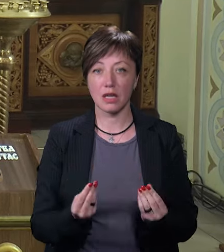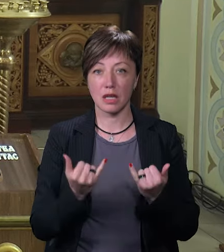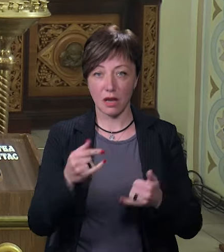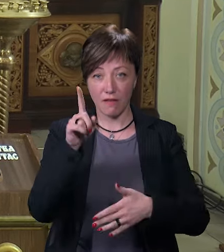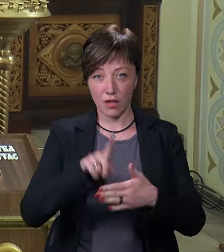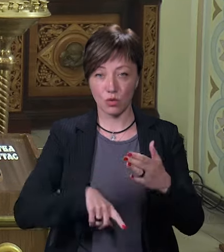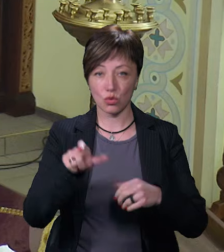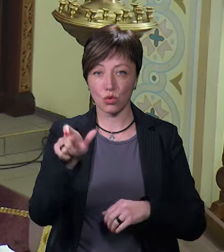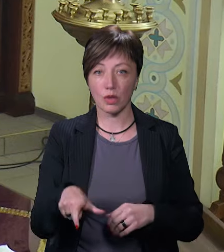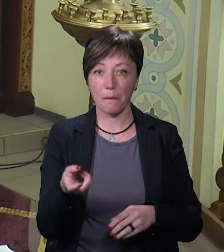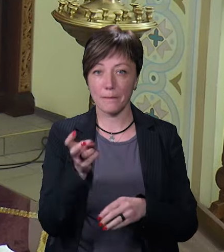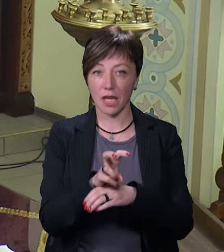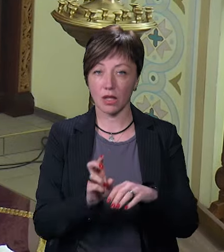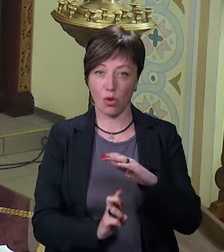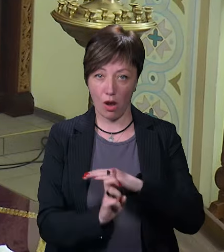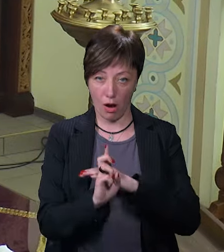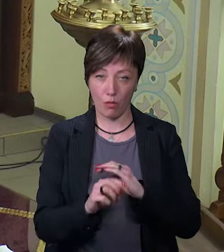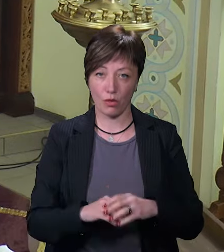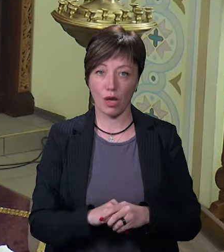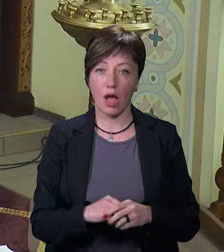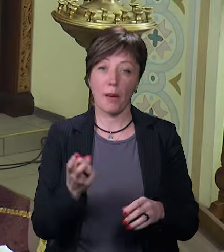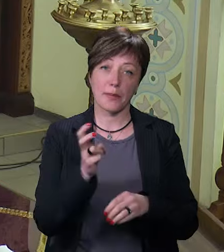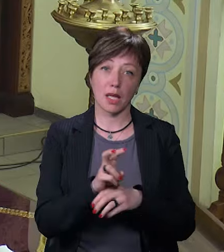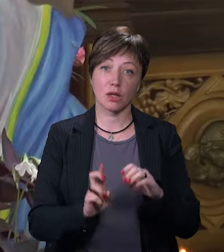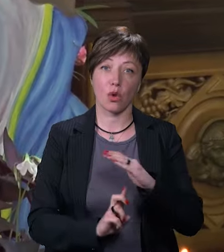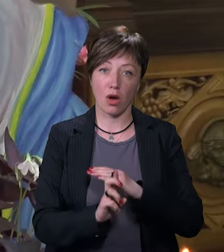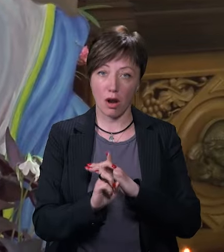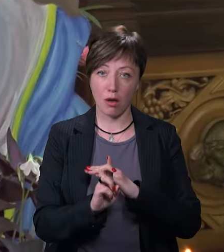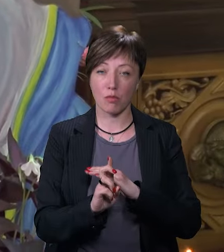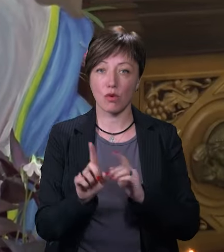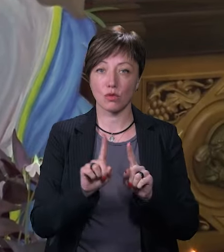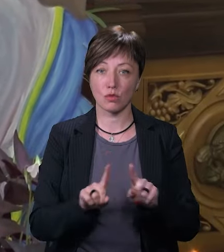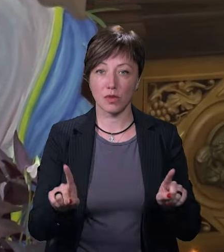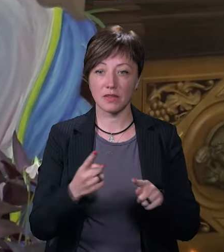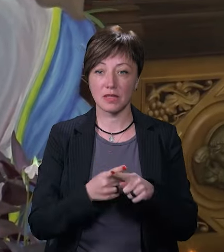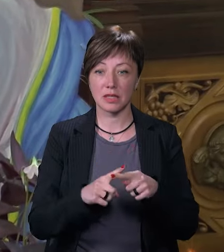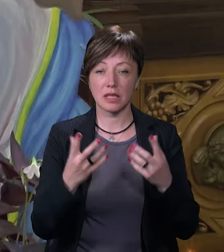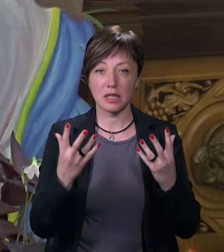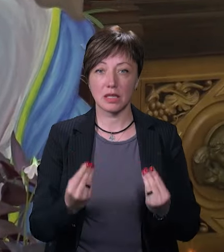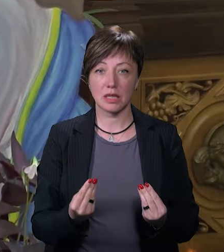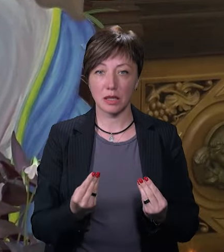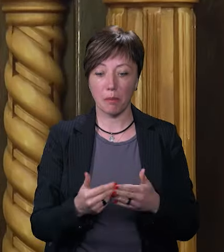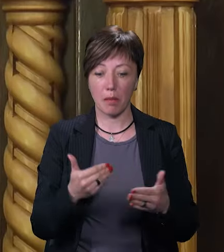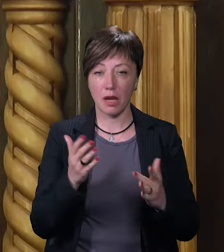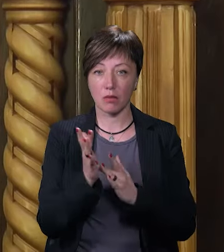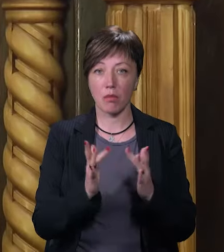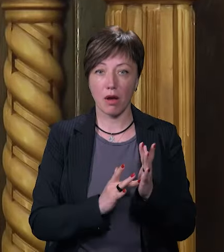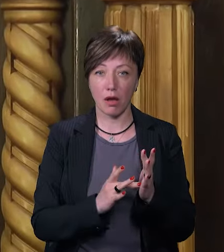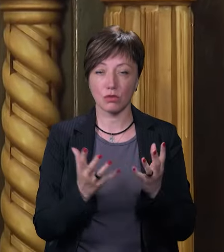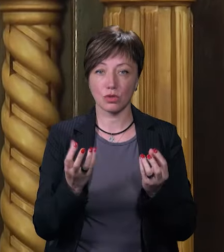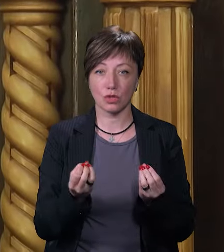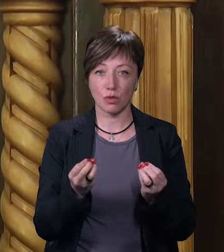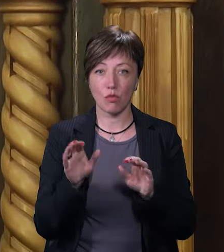віруючої людини прийти до храму. Прийти до храму, особливо в ці дні, зараз перед Пасхою ще,